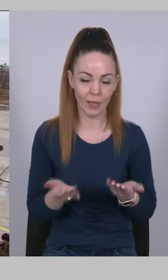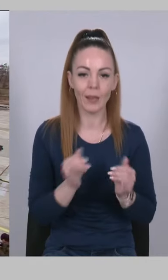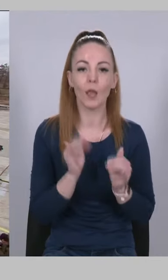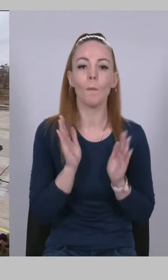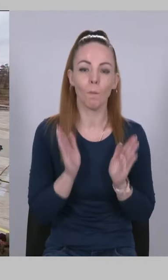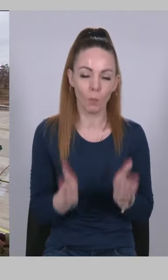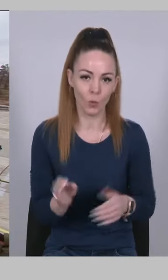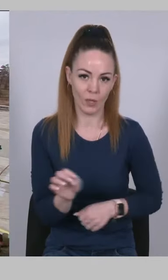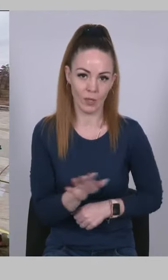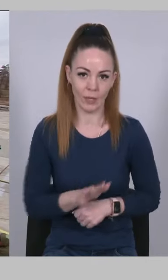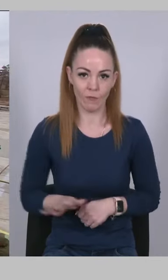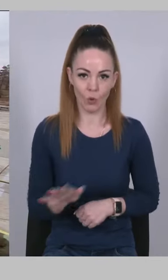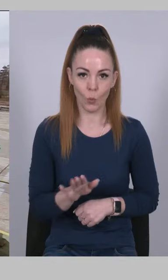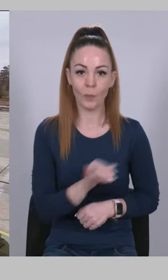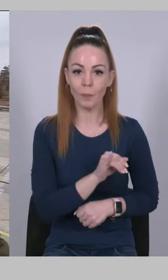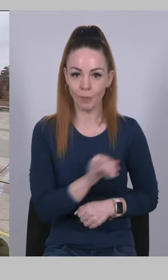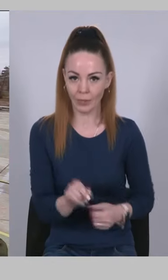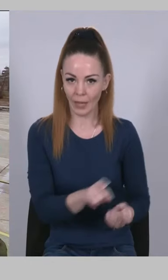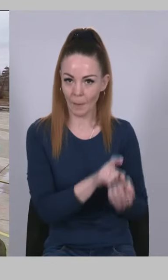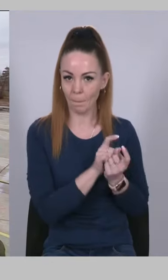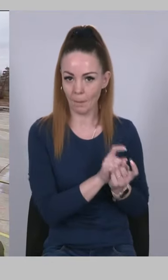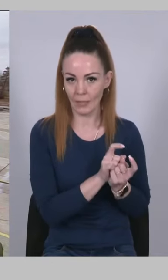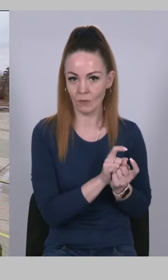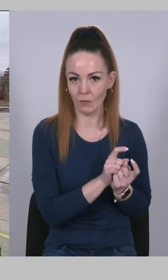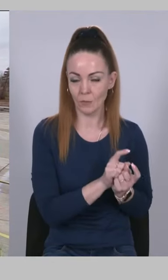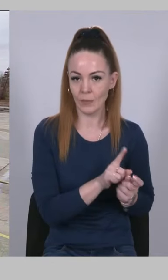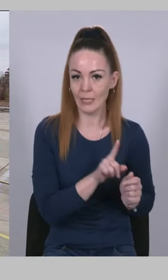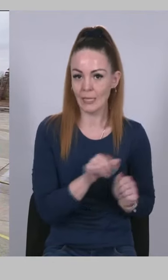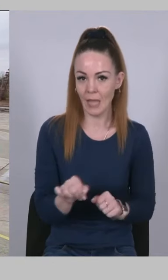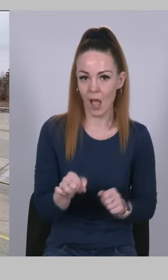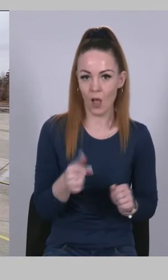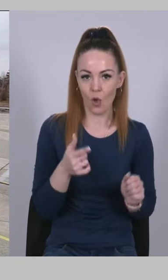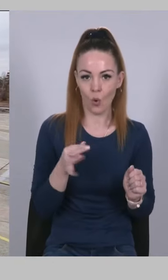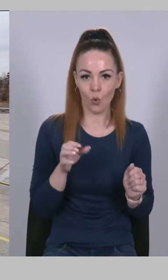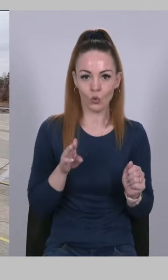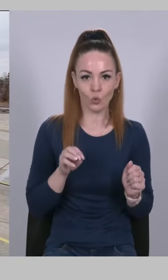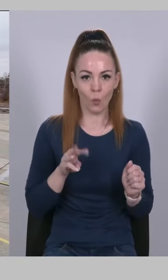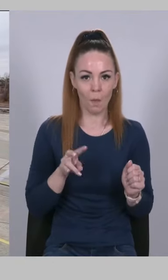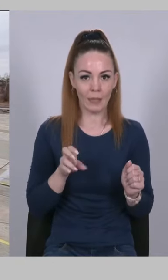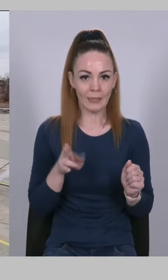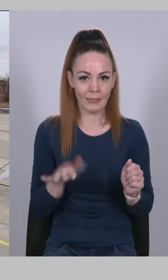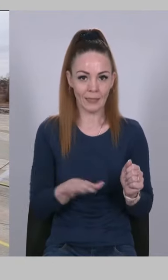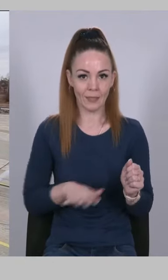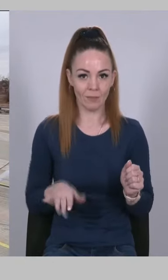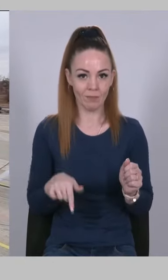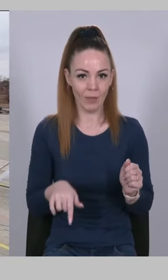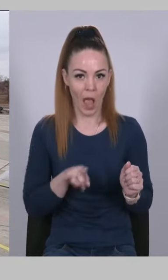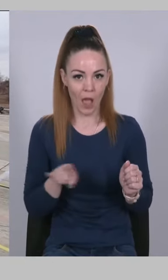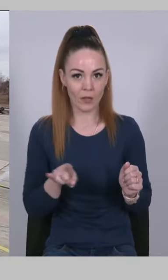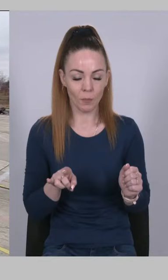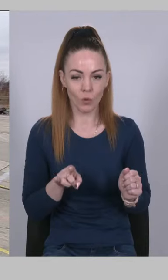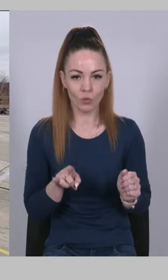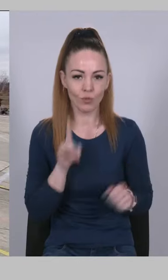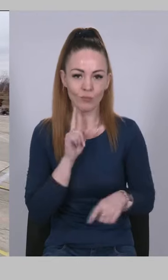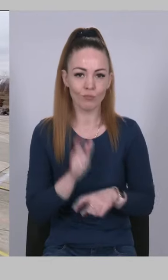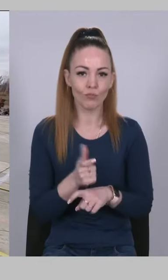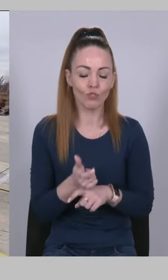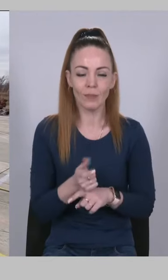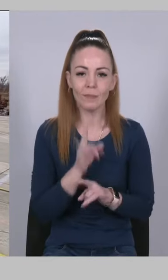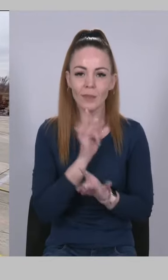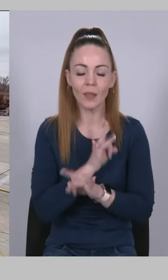І битва за Гостомельський аеропорт більше не буде